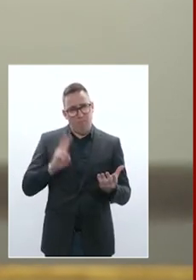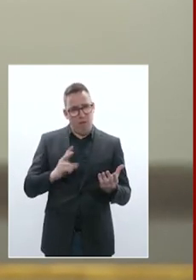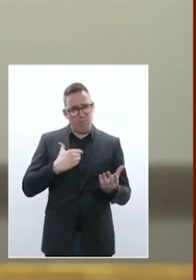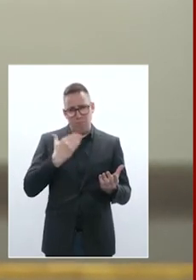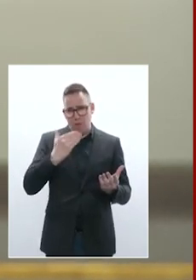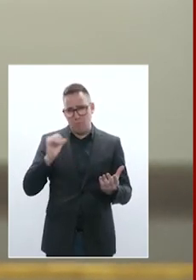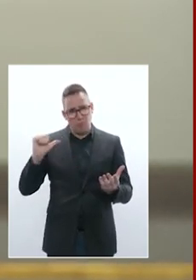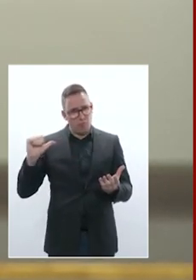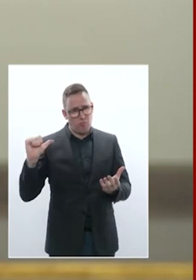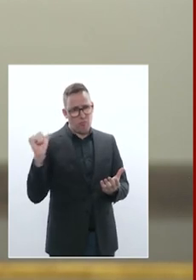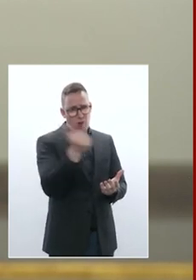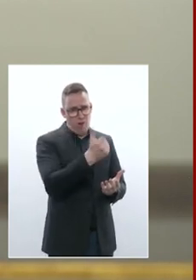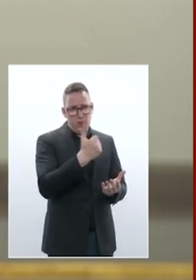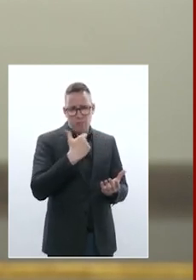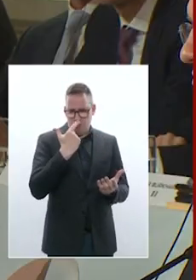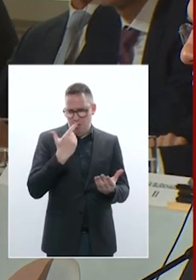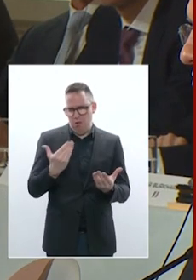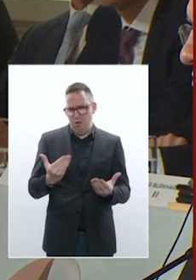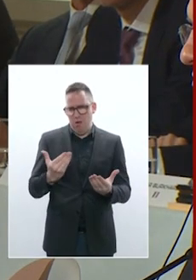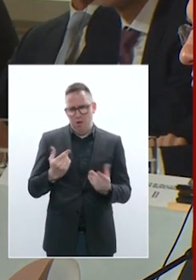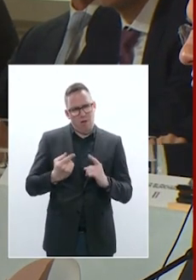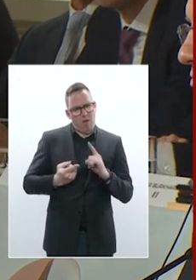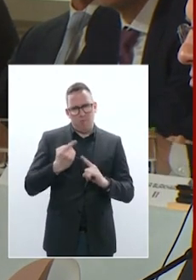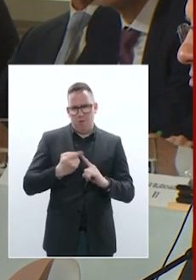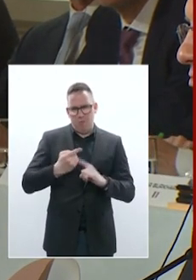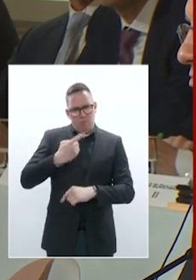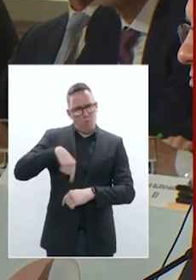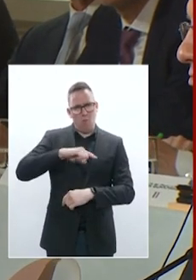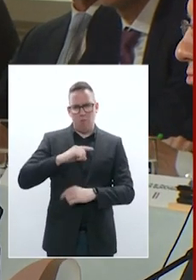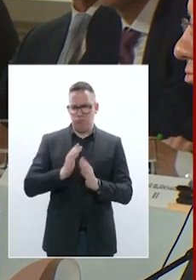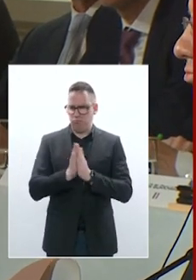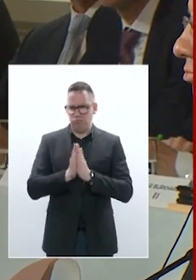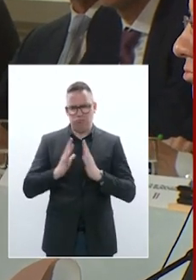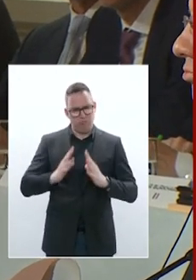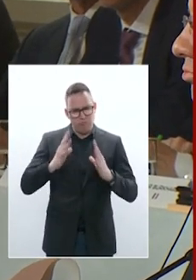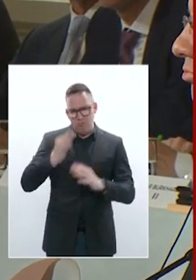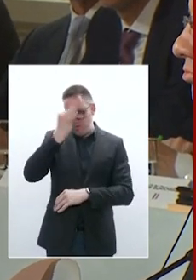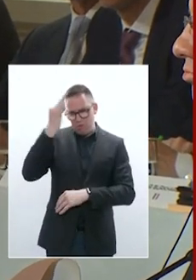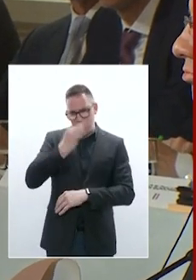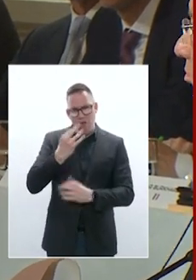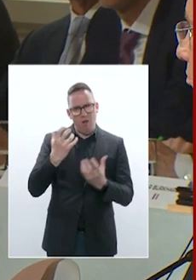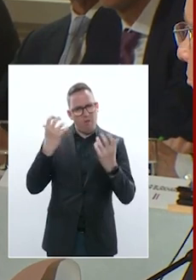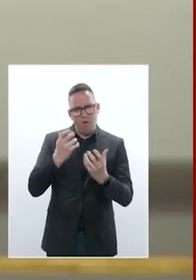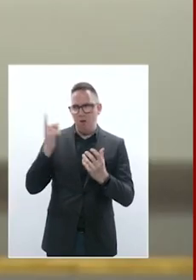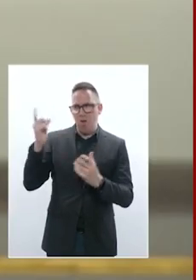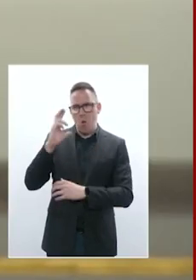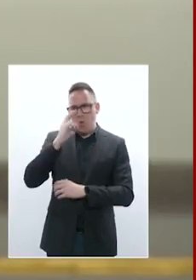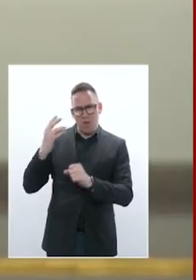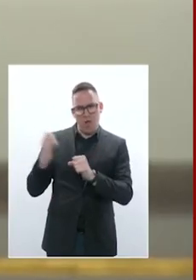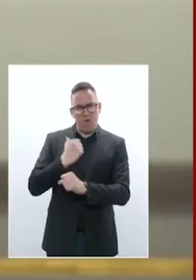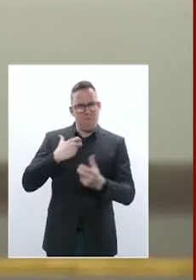par la détermination complète qui est la nôtre de ne jamais voir la Russie emporter ce conflit et d'être aussi longtemps que